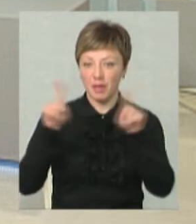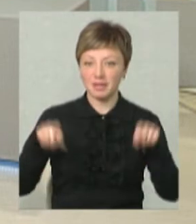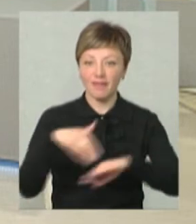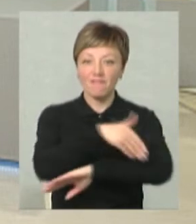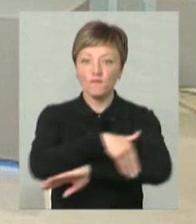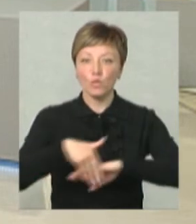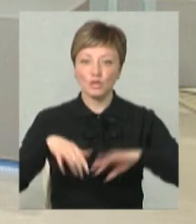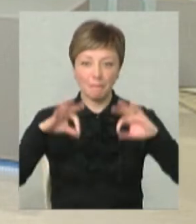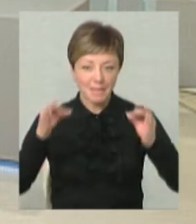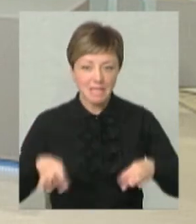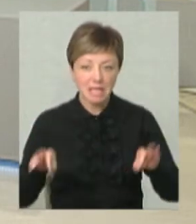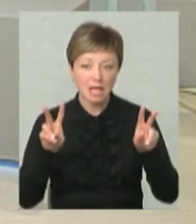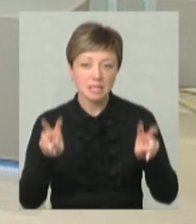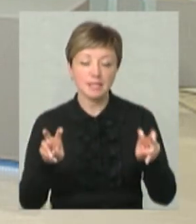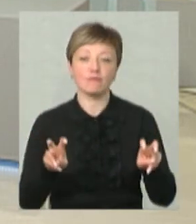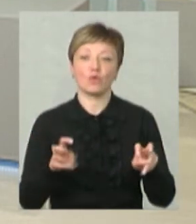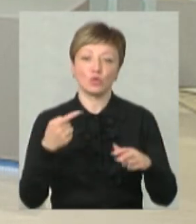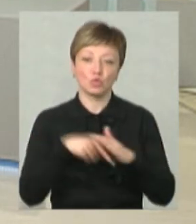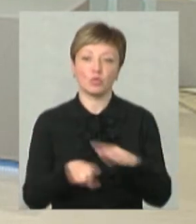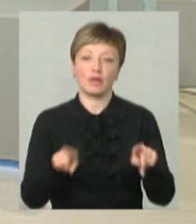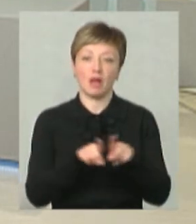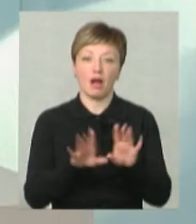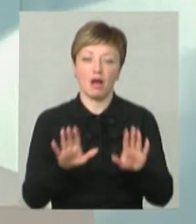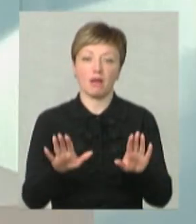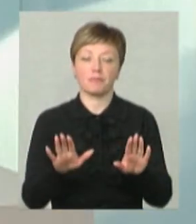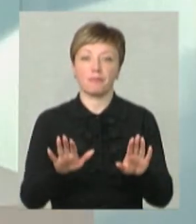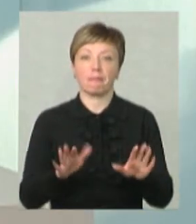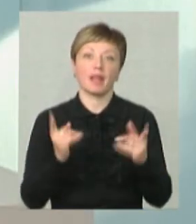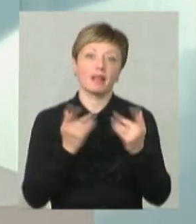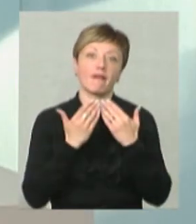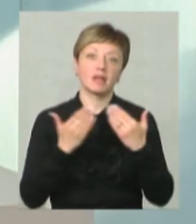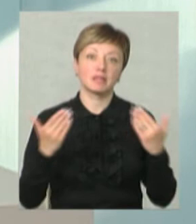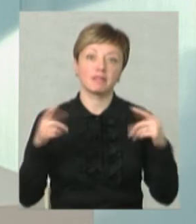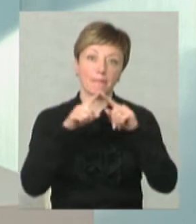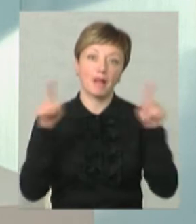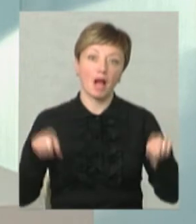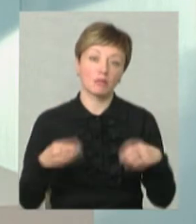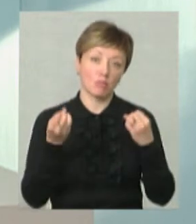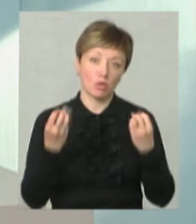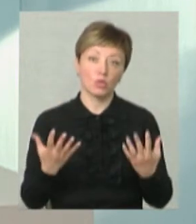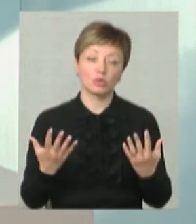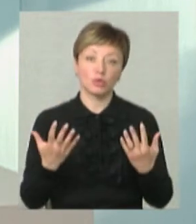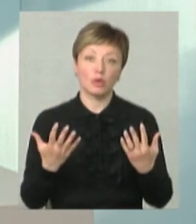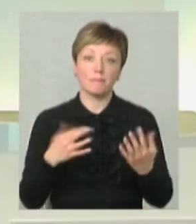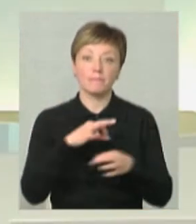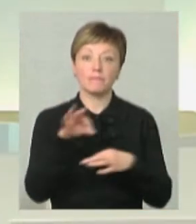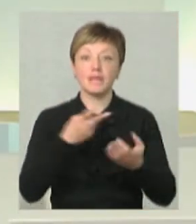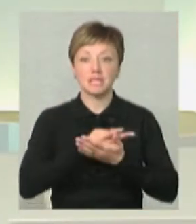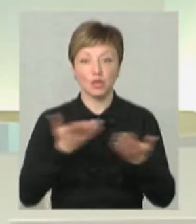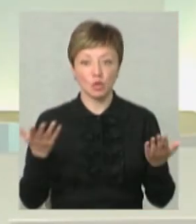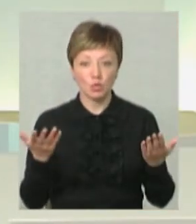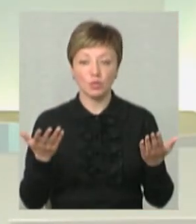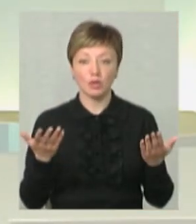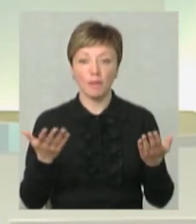вуличне мистецтво. Його суть така. Те, що там на виставці плакат, то це просто, як би… Презентується.